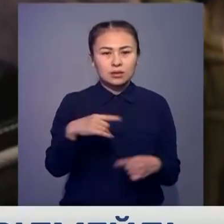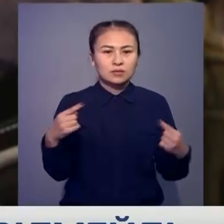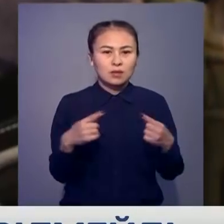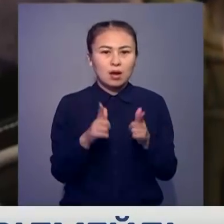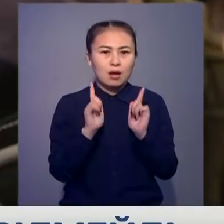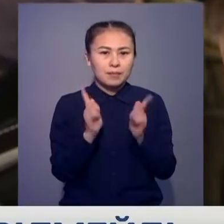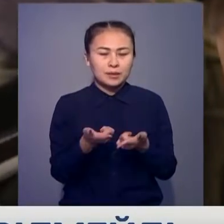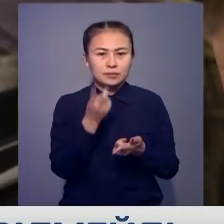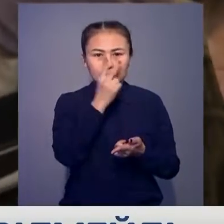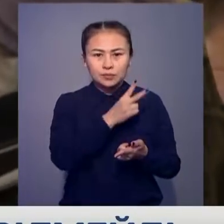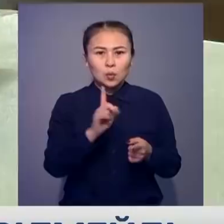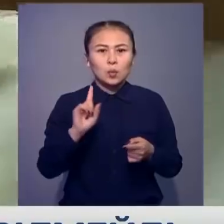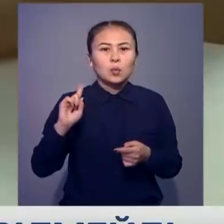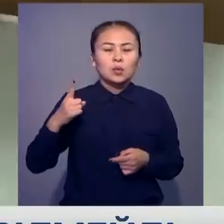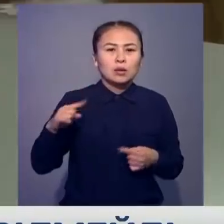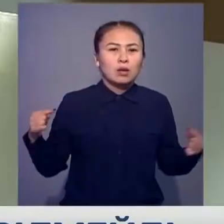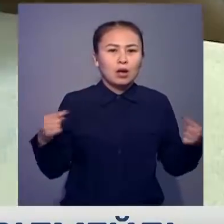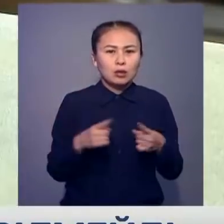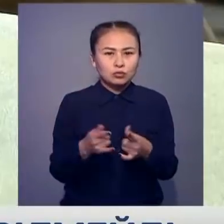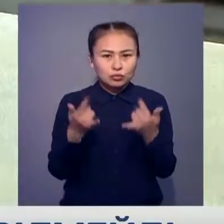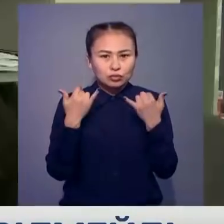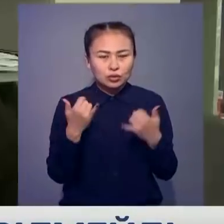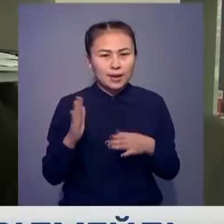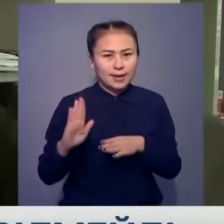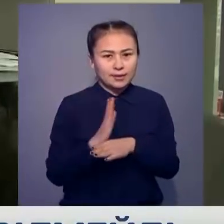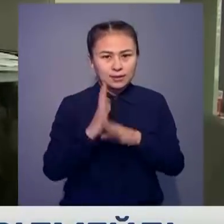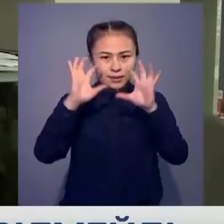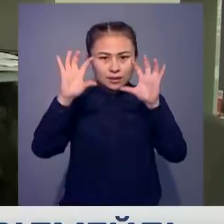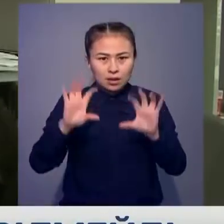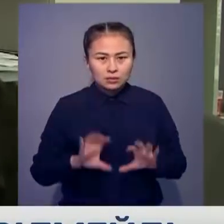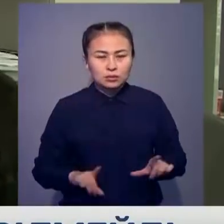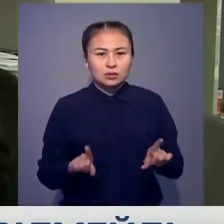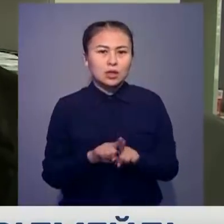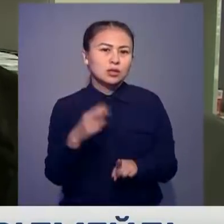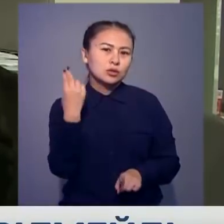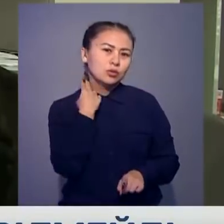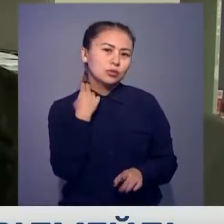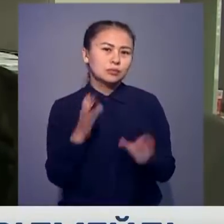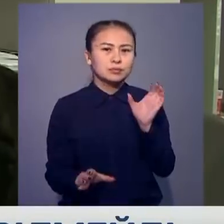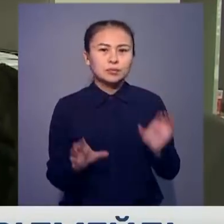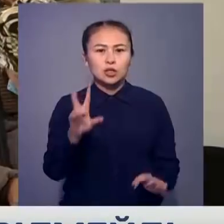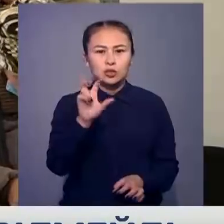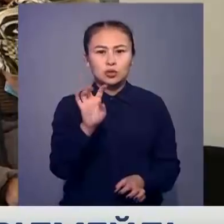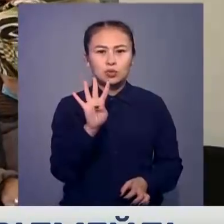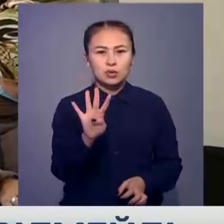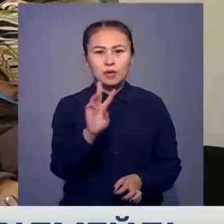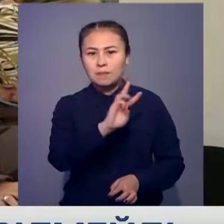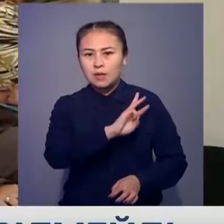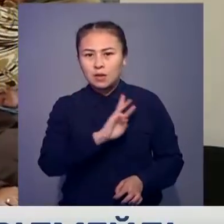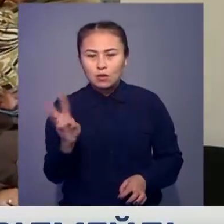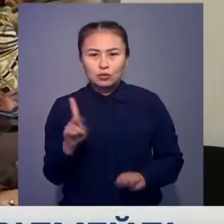амалысыз барғандарын айтады. Үткені дәл қазыр жеке және заңғы тұлғалардың жылуға берешегі 304 миллион тенген ұғырайды.